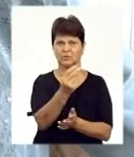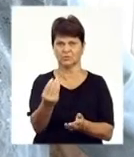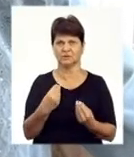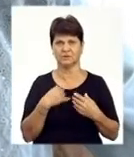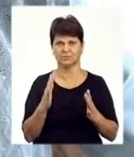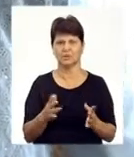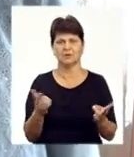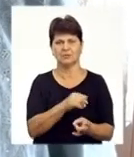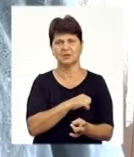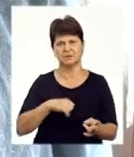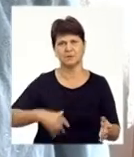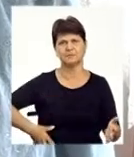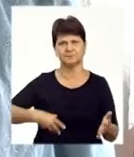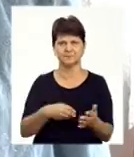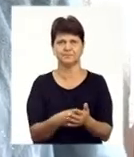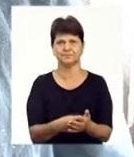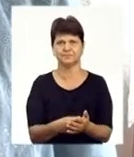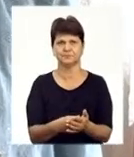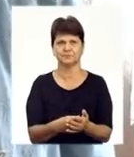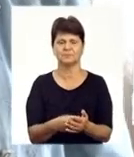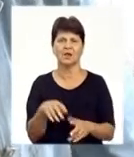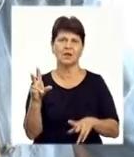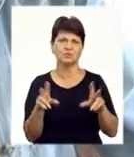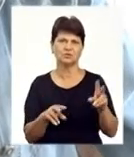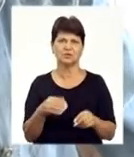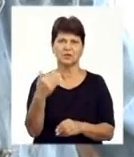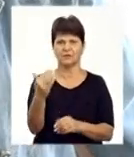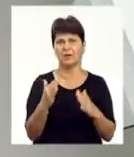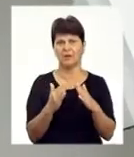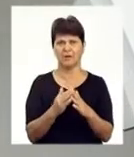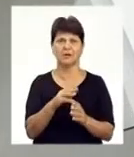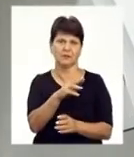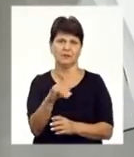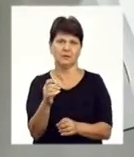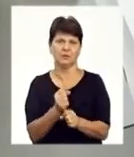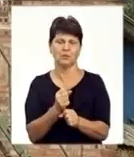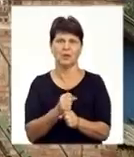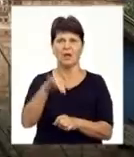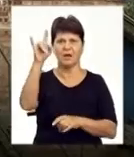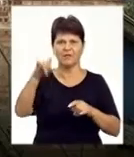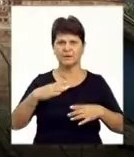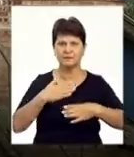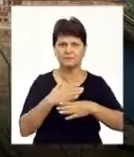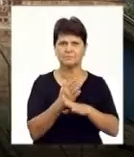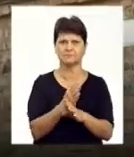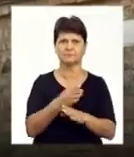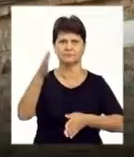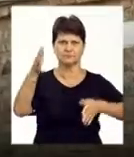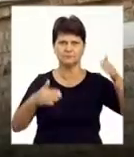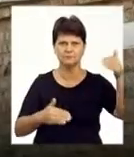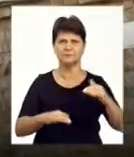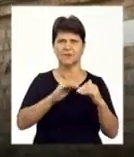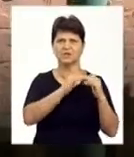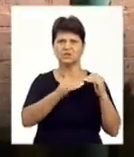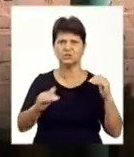гроші, треба самим все робити. Ось вчитається, що твоя хата, роби. Вибиті вікна, тріщини в стінах та побитий шифер.